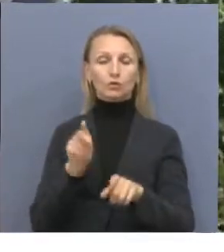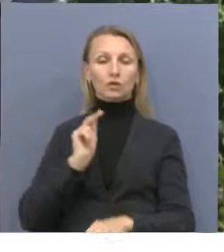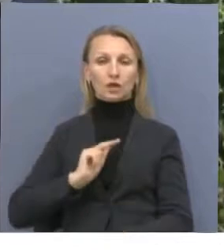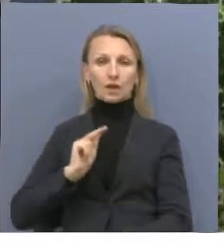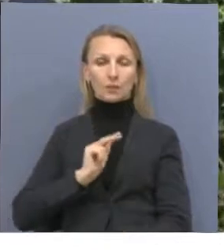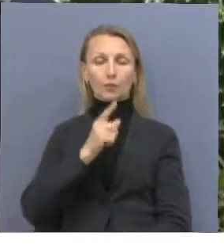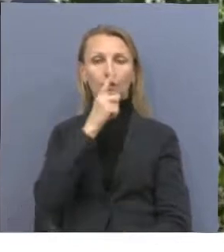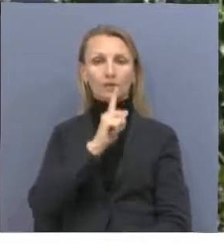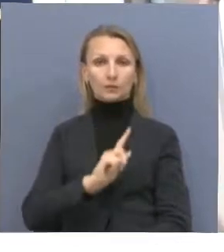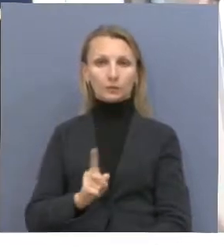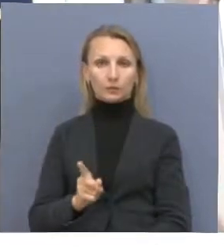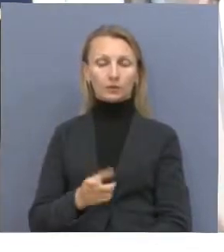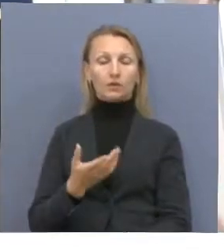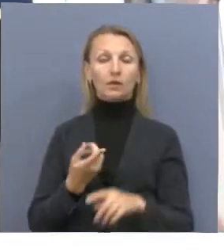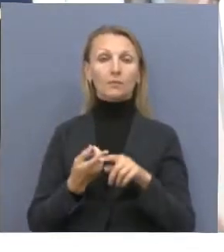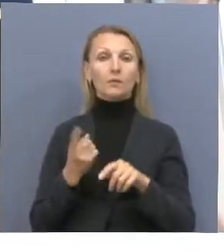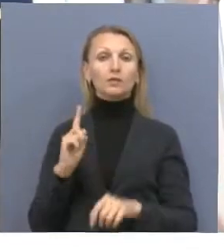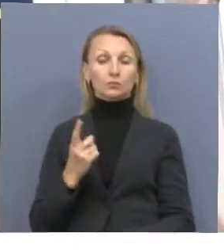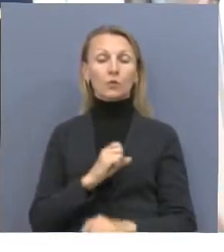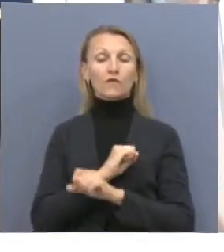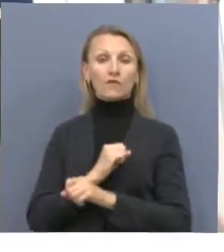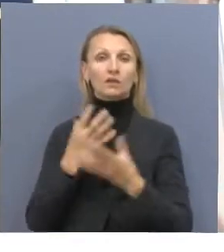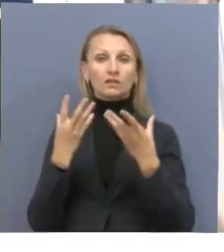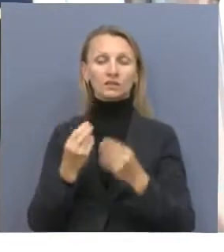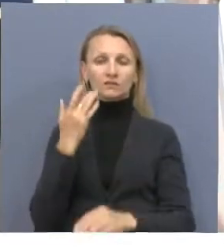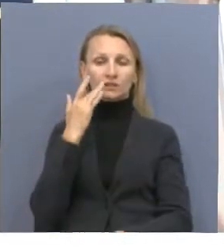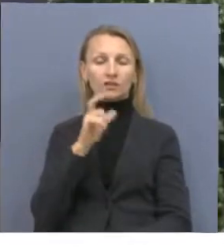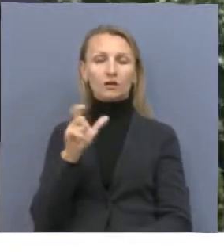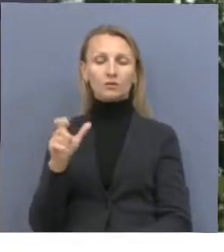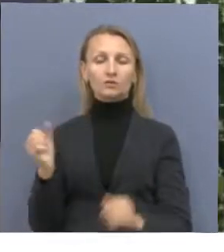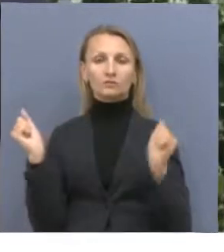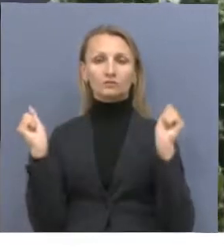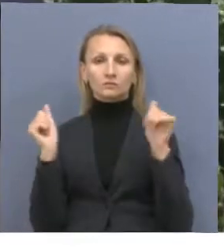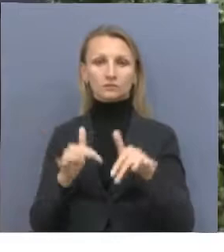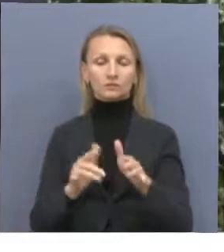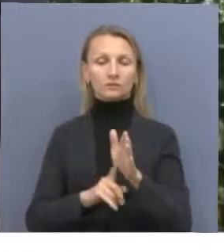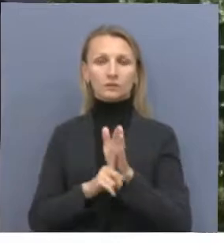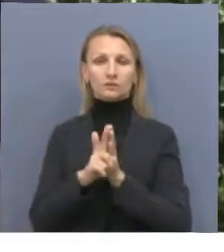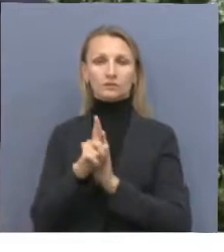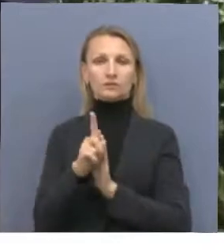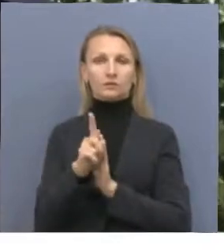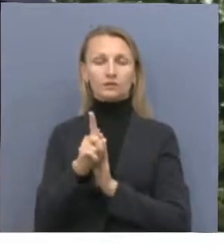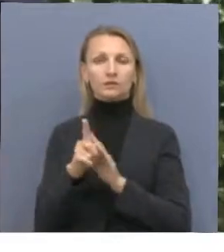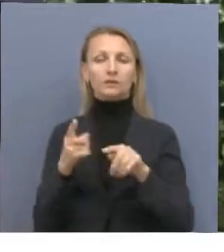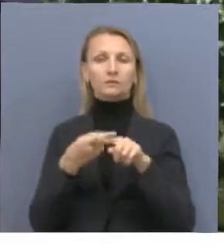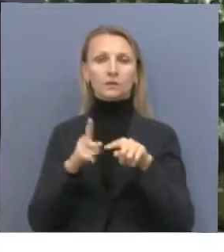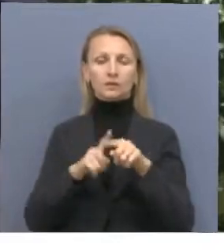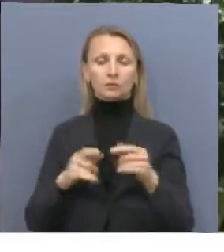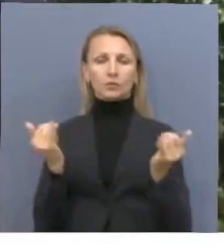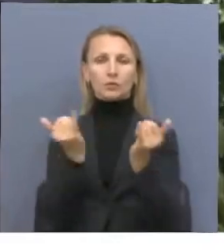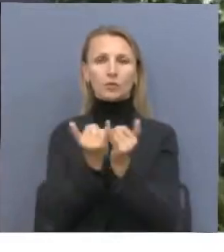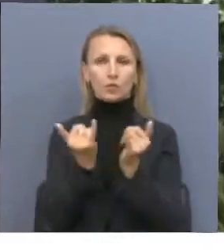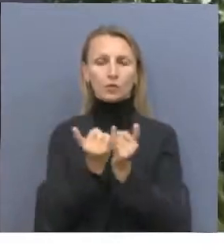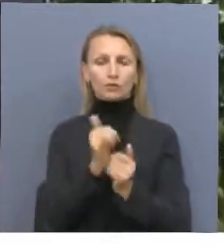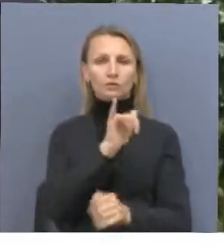потому что именно в выходные дни наиболее массовое скопление идет. Начинаются и походы в гости, и